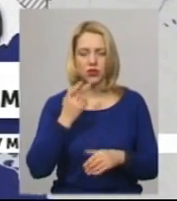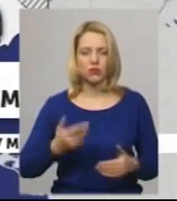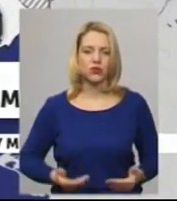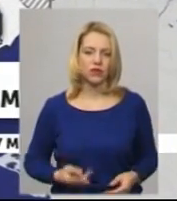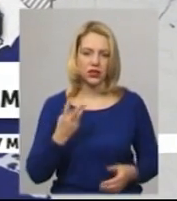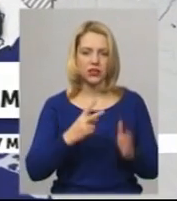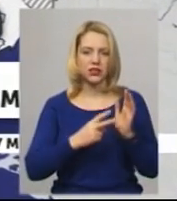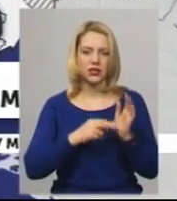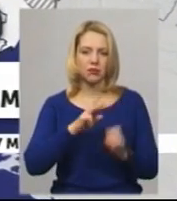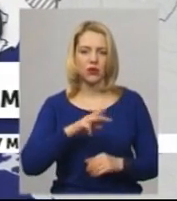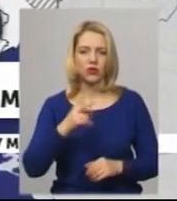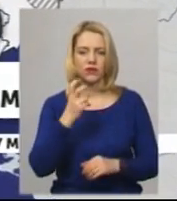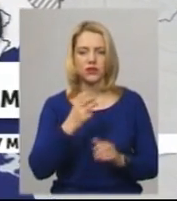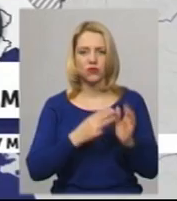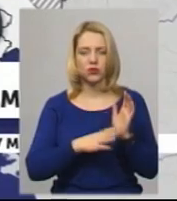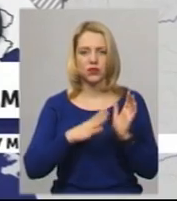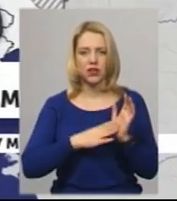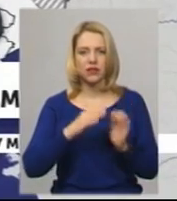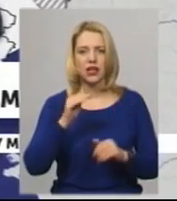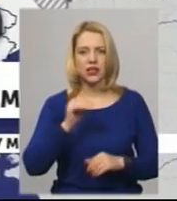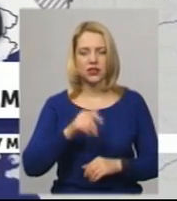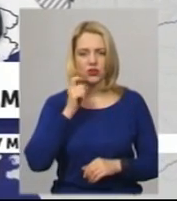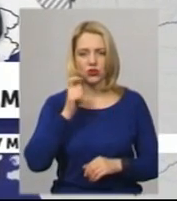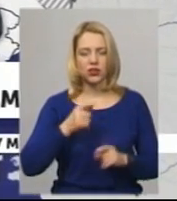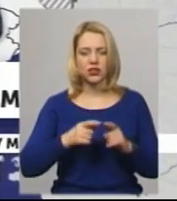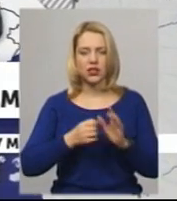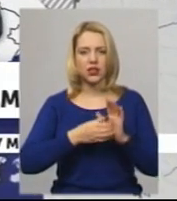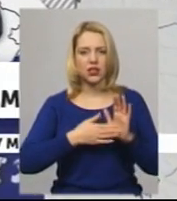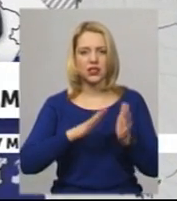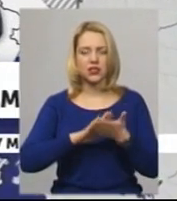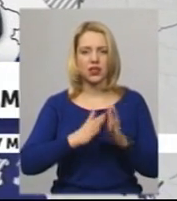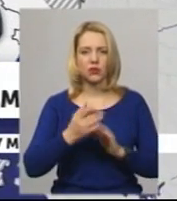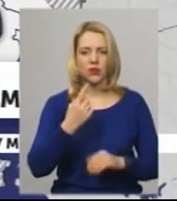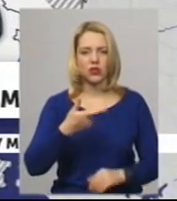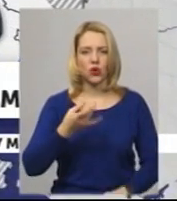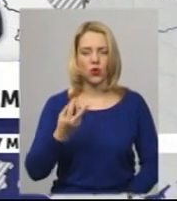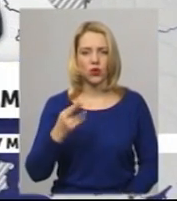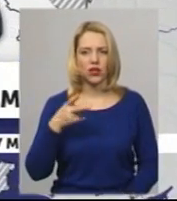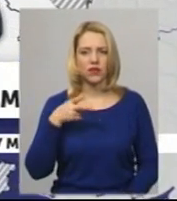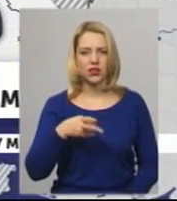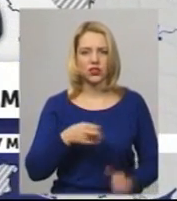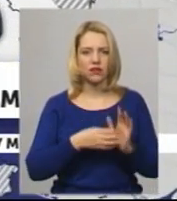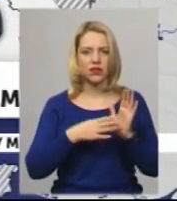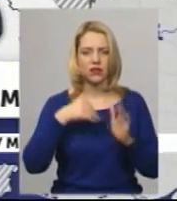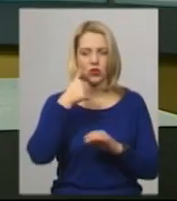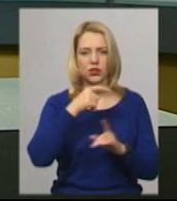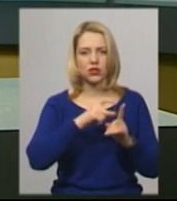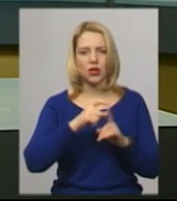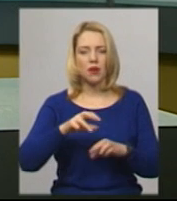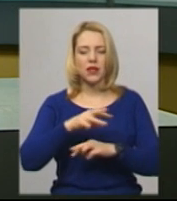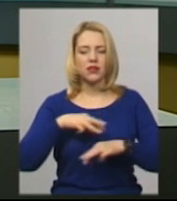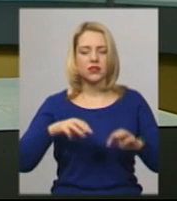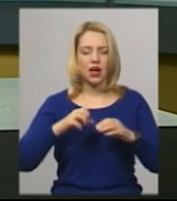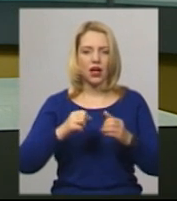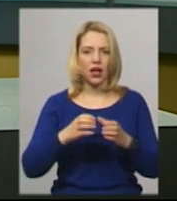289 тисяч українців. Це дані станом на 1 грудня 2019 року. За словами міністра Кабміну